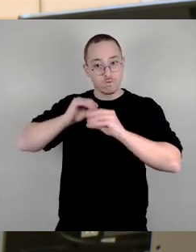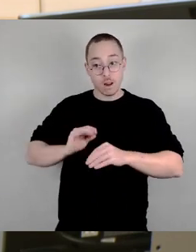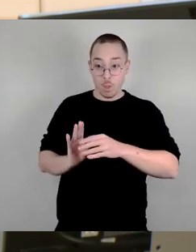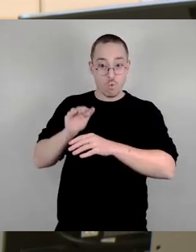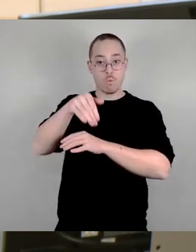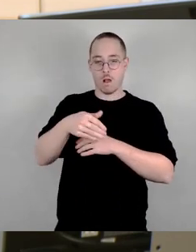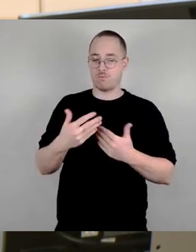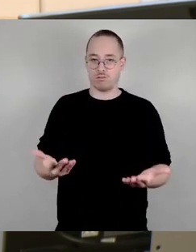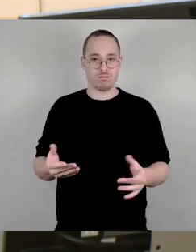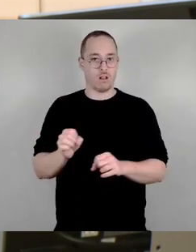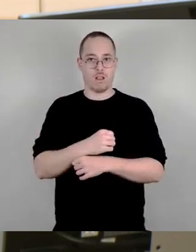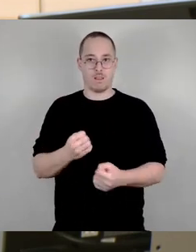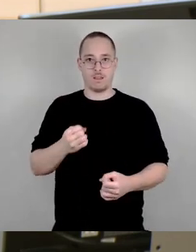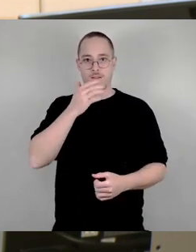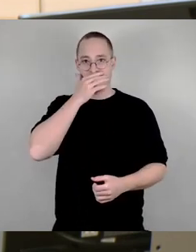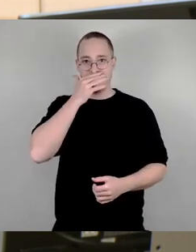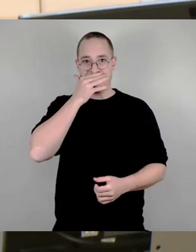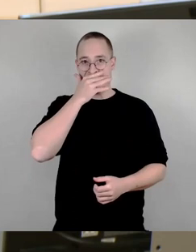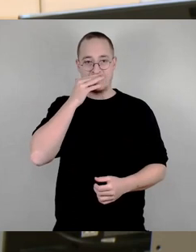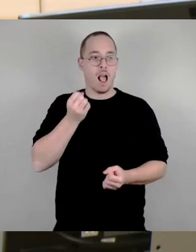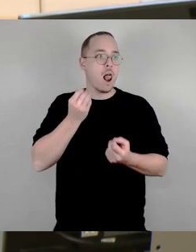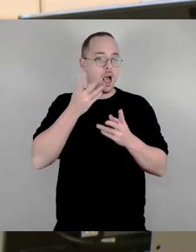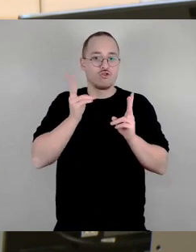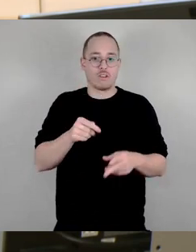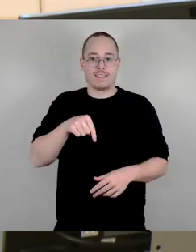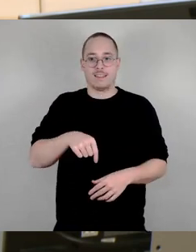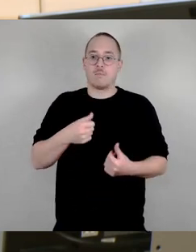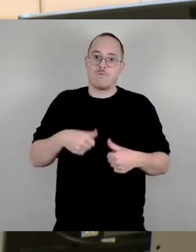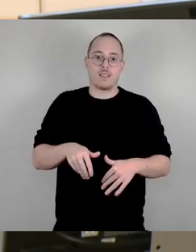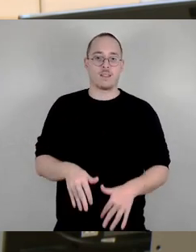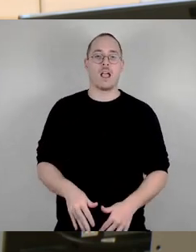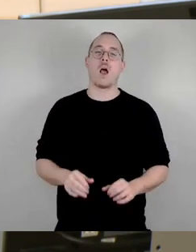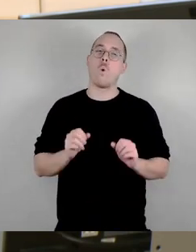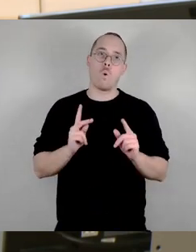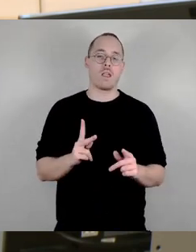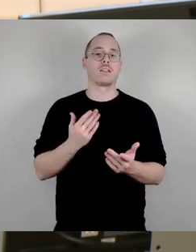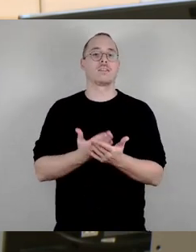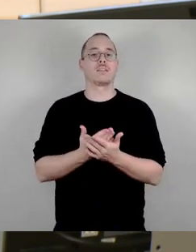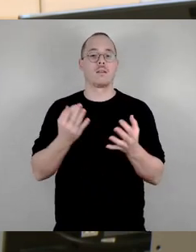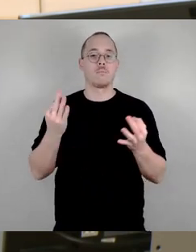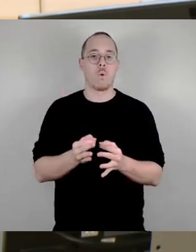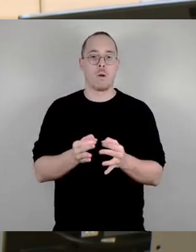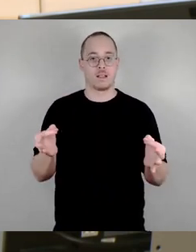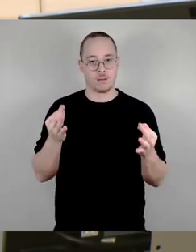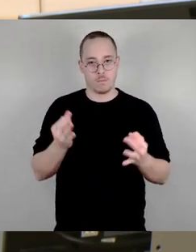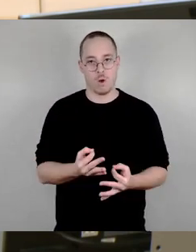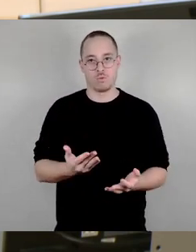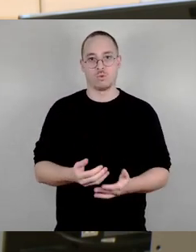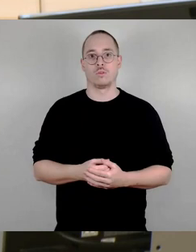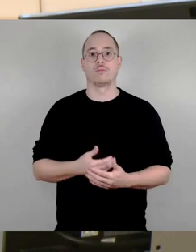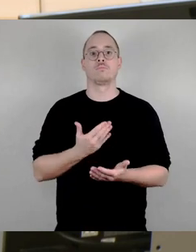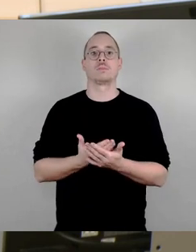natürlich verpflichtet und so braucht es Maßgaben. Wir sind verpflichtet, all die aufzunehmen, die über den Königsteiner Schlüssel